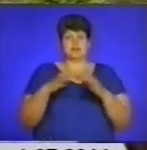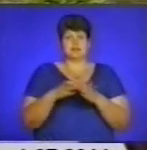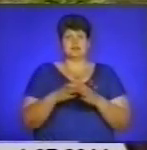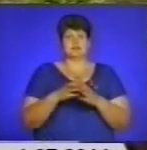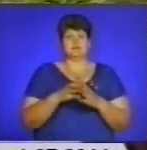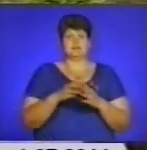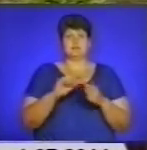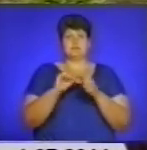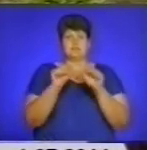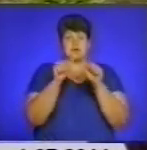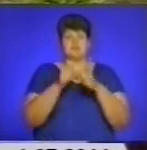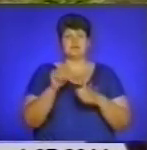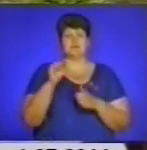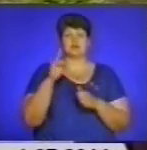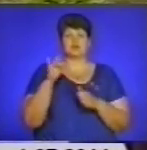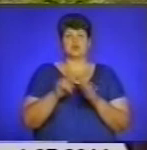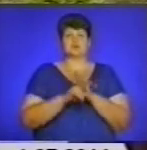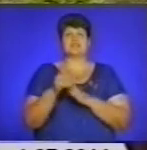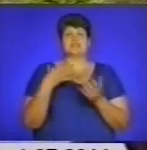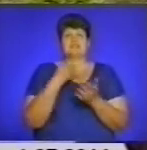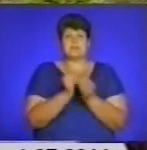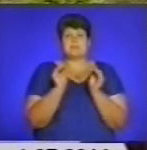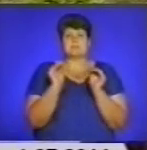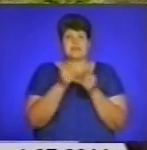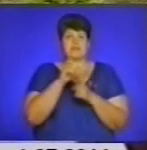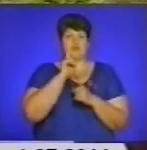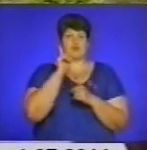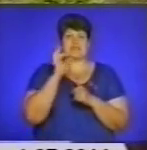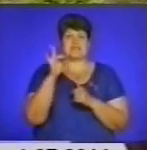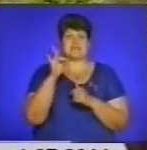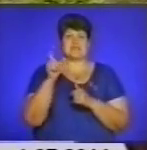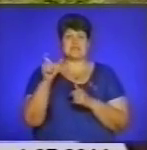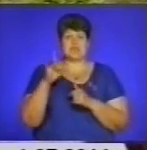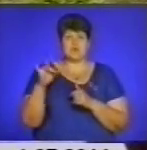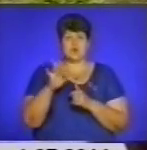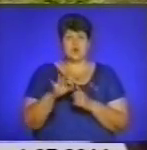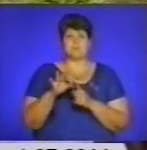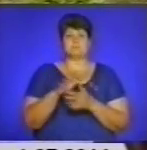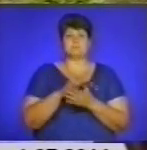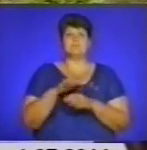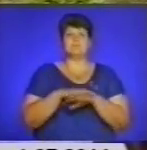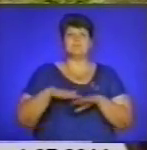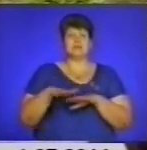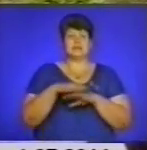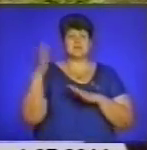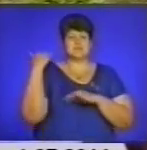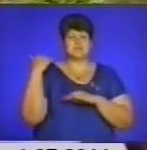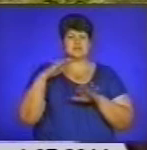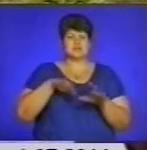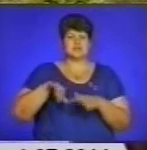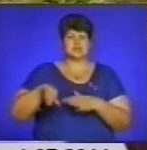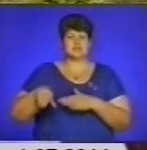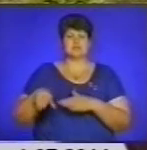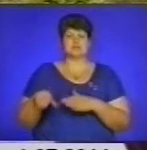'ятнику Франку і розпочали свій маленький молодіжний Євромайдан. Пізніше ми вже після подій, які